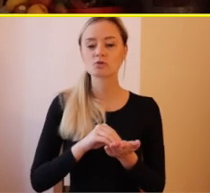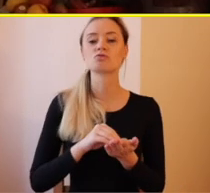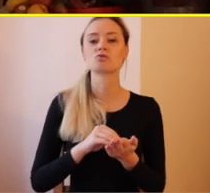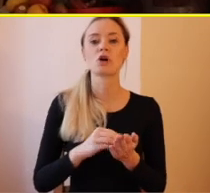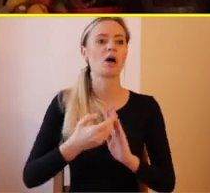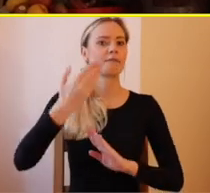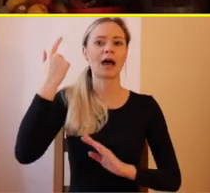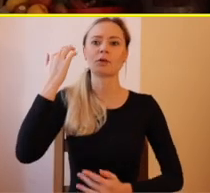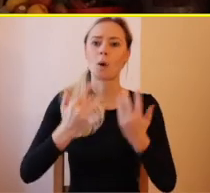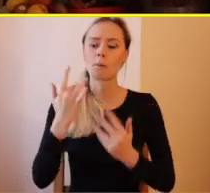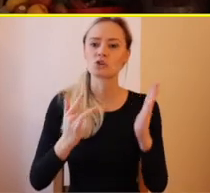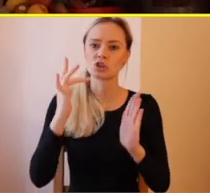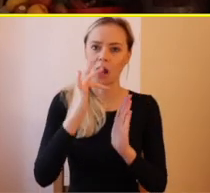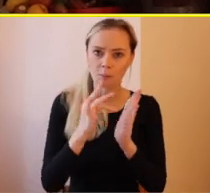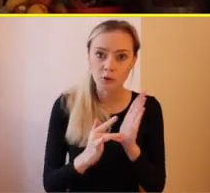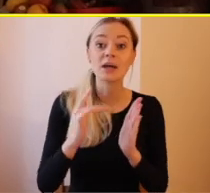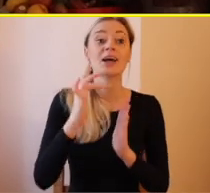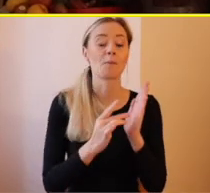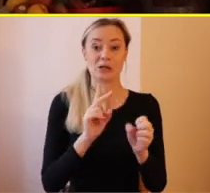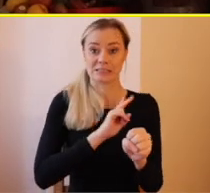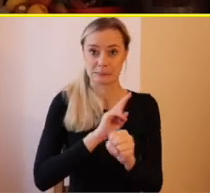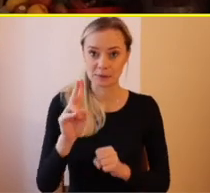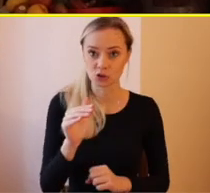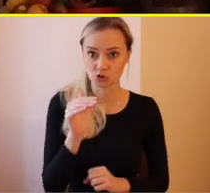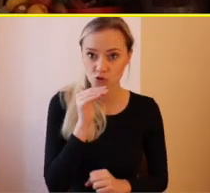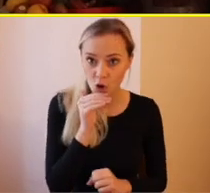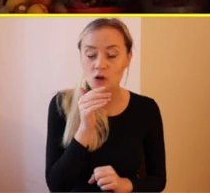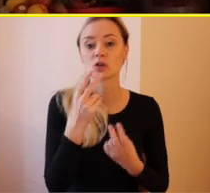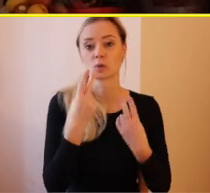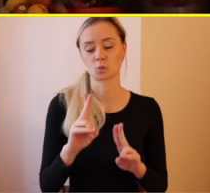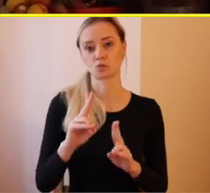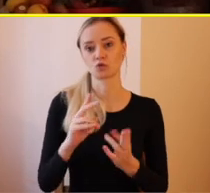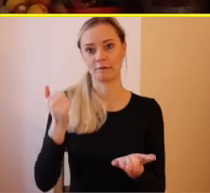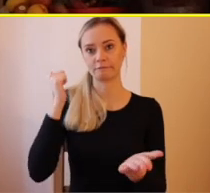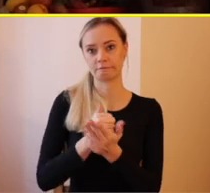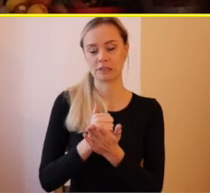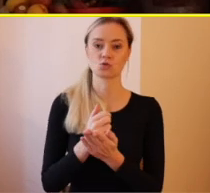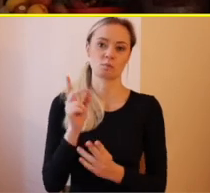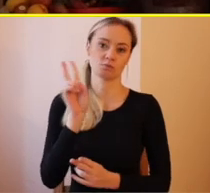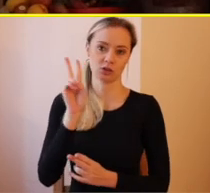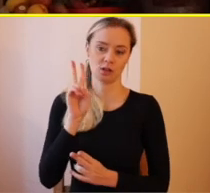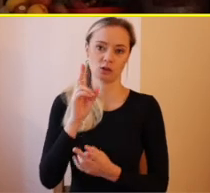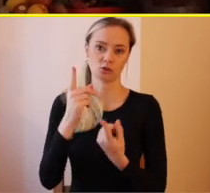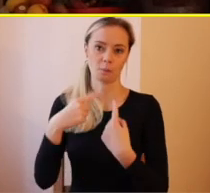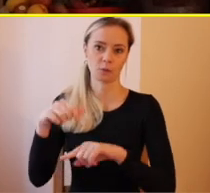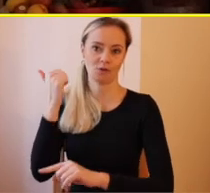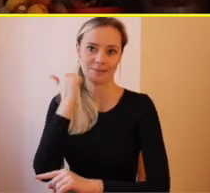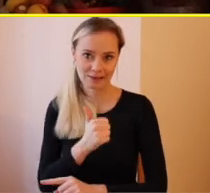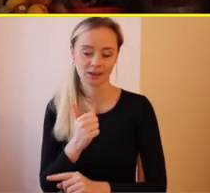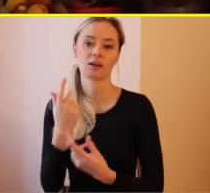počítali body a na základe tých bodov proste sme potom dostali prihlášku, kde sme